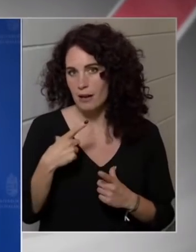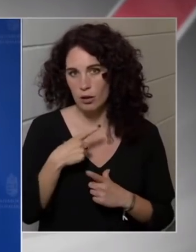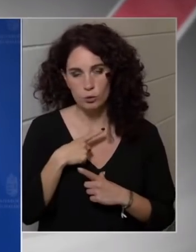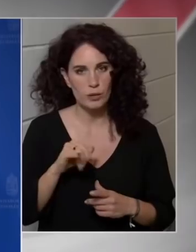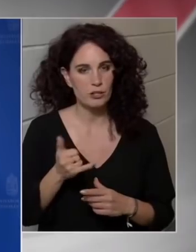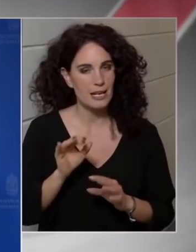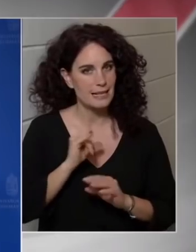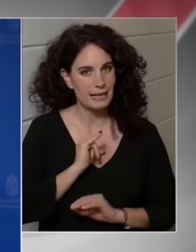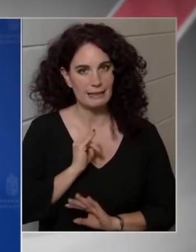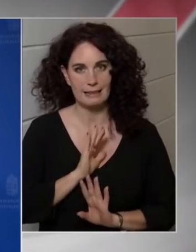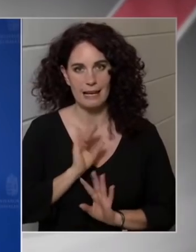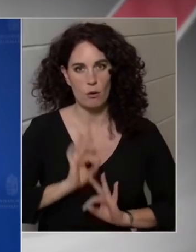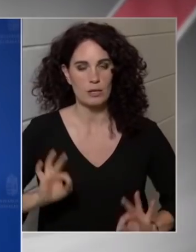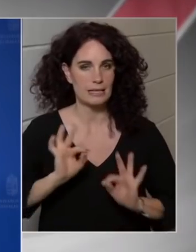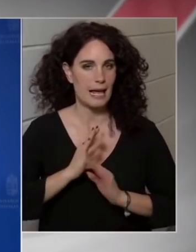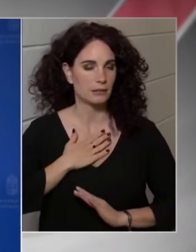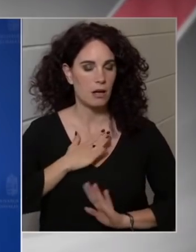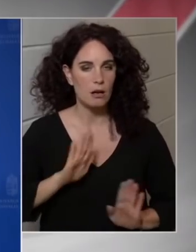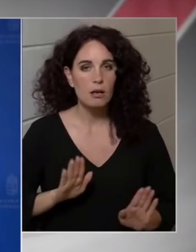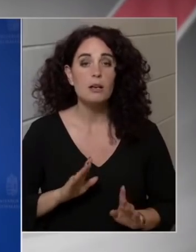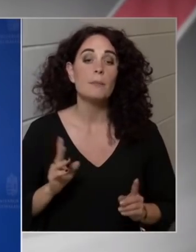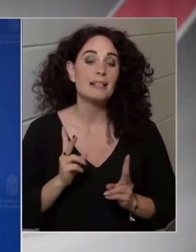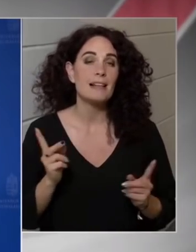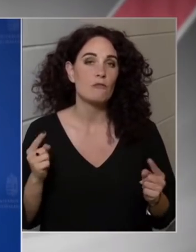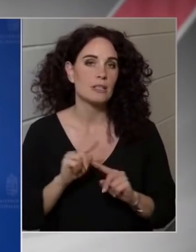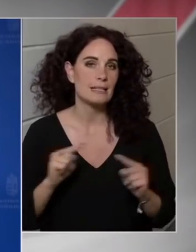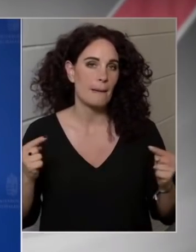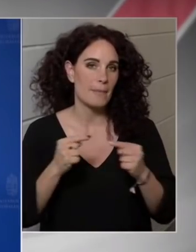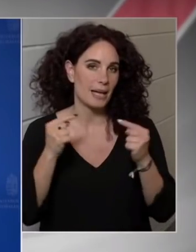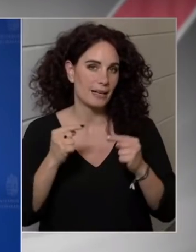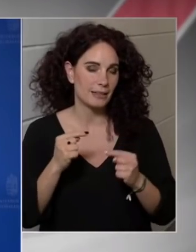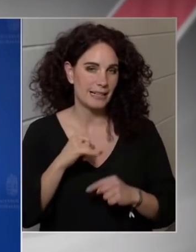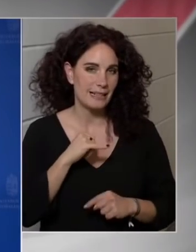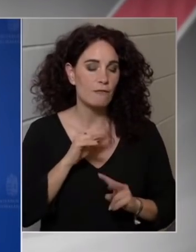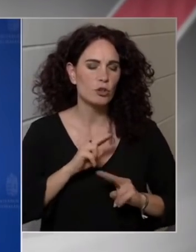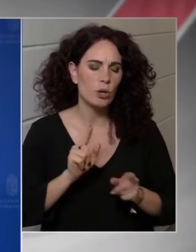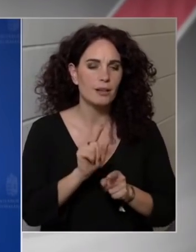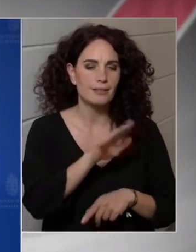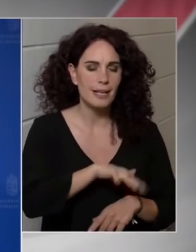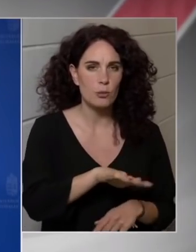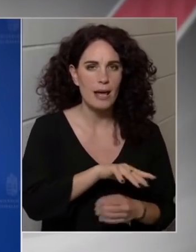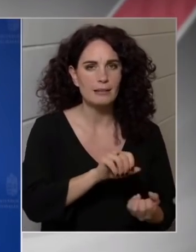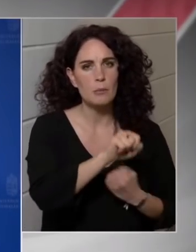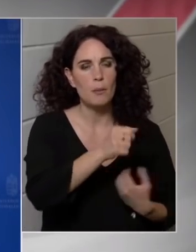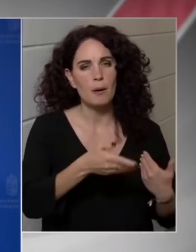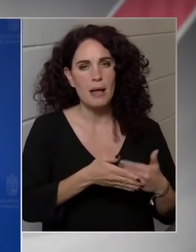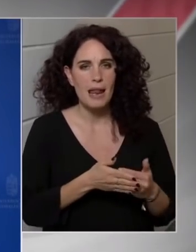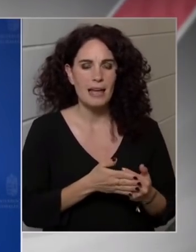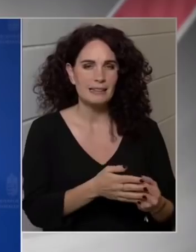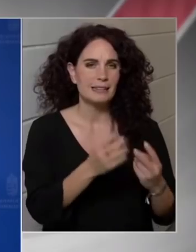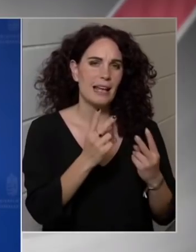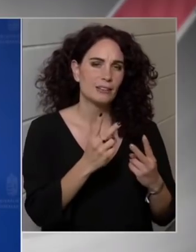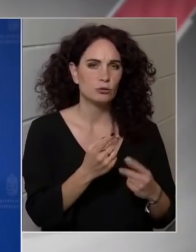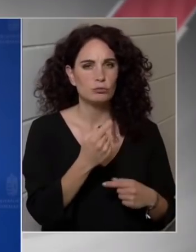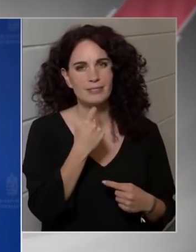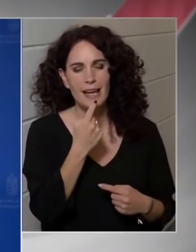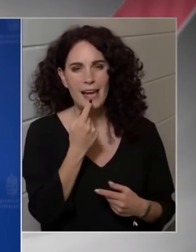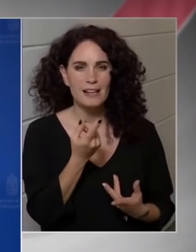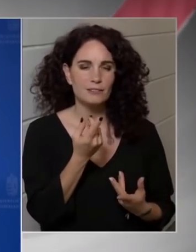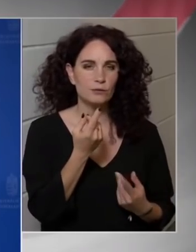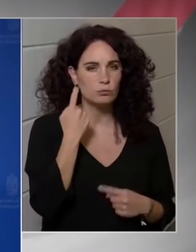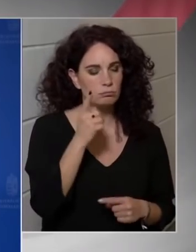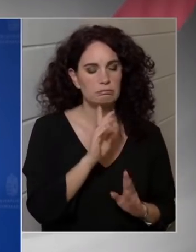érdeke. Vannak ezzel szembeni érvek is, hogy vannak olyan területek, ahol ennek a jelentősége lényegesen csekélyebb, főleg azóta, hogy a főiskolák